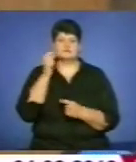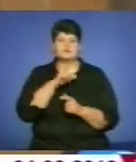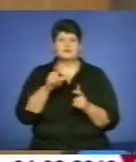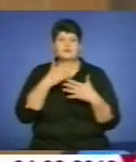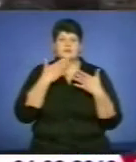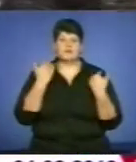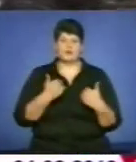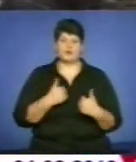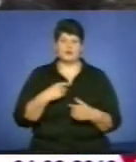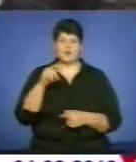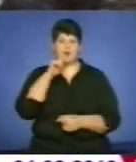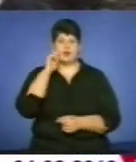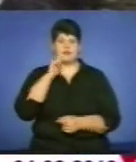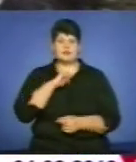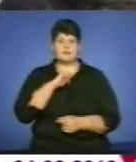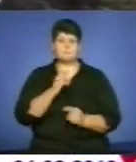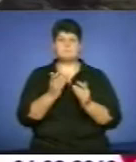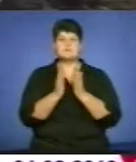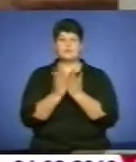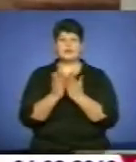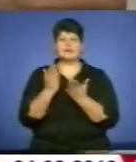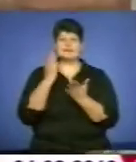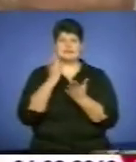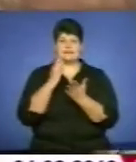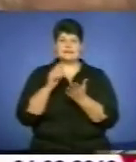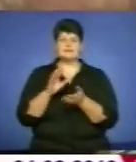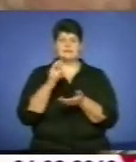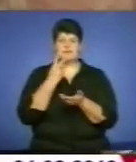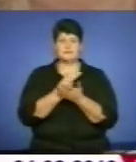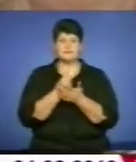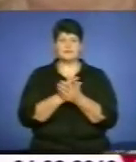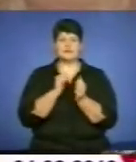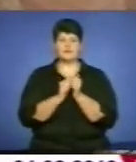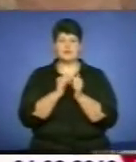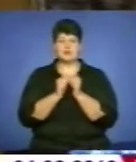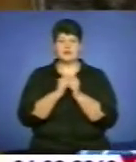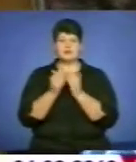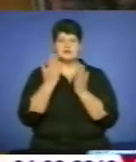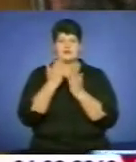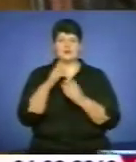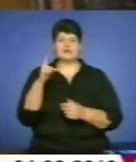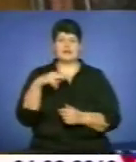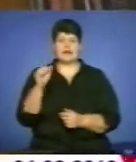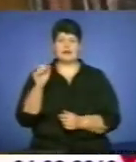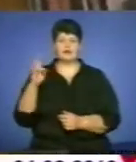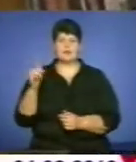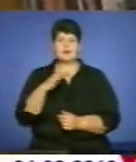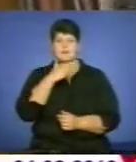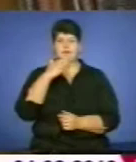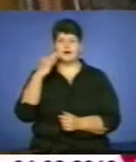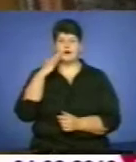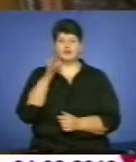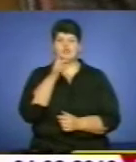хочуть українську. У бібліотеці застаємо і постійну читачку-тернополянку Дарію Антонюк. Маю багато часу для того, щоб